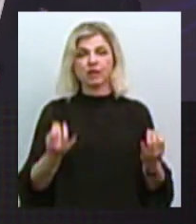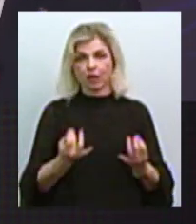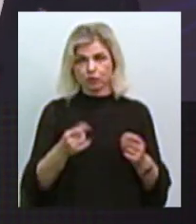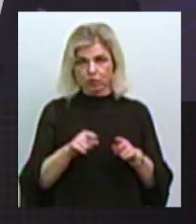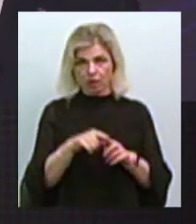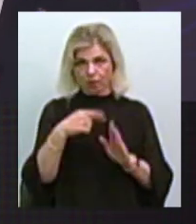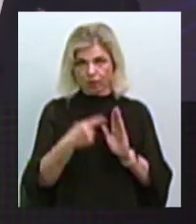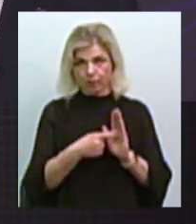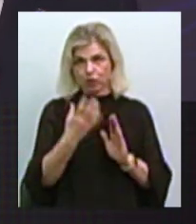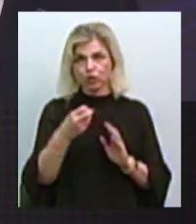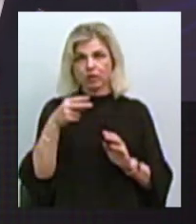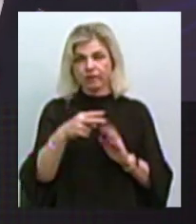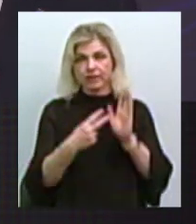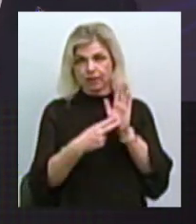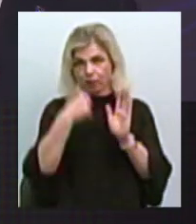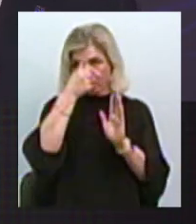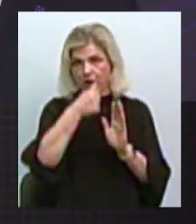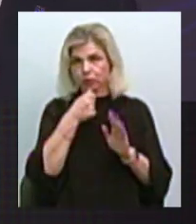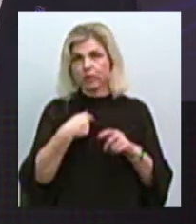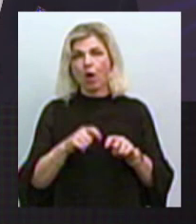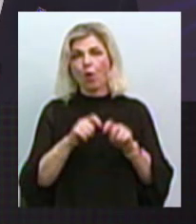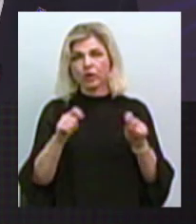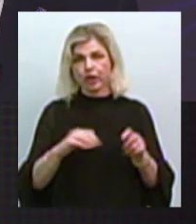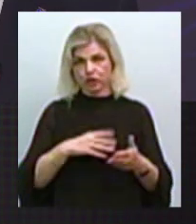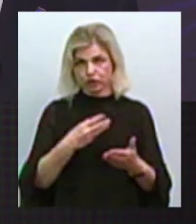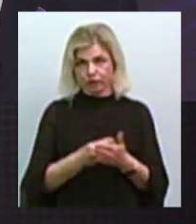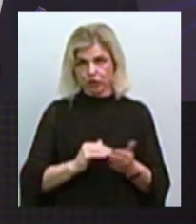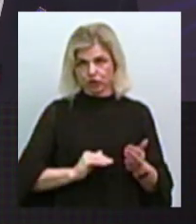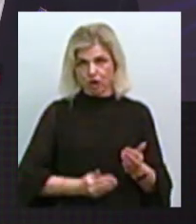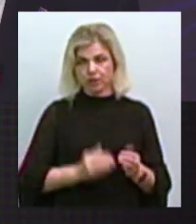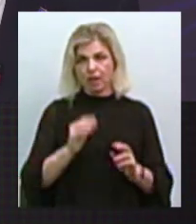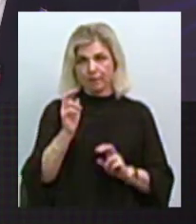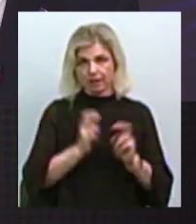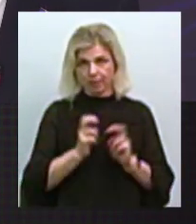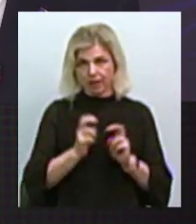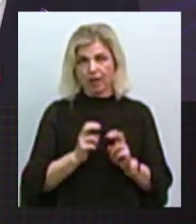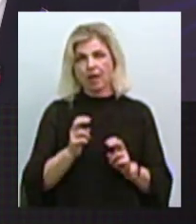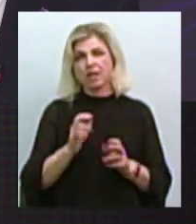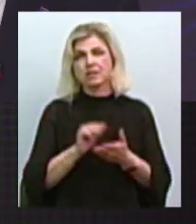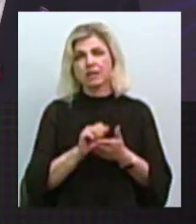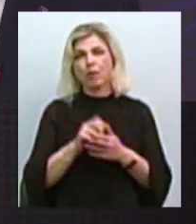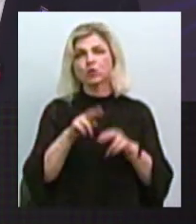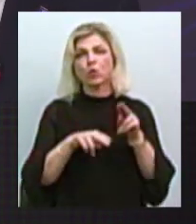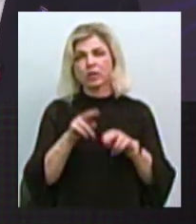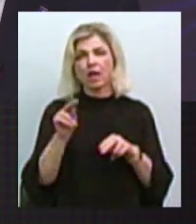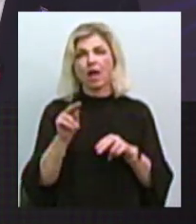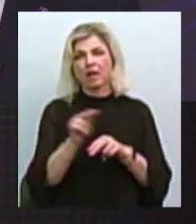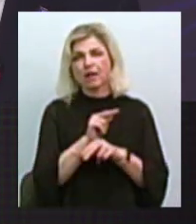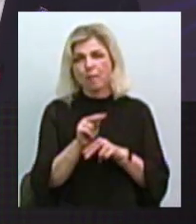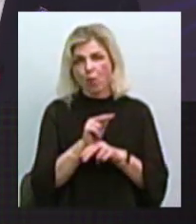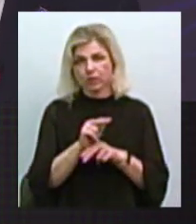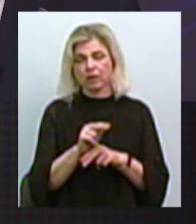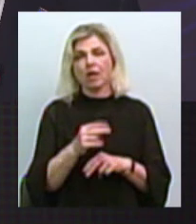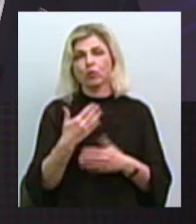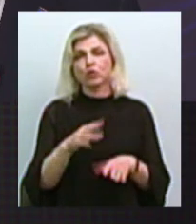2007 році я відкрив частне підприємство. Ну і 10 років я займався меркельними строительними роботами і ремонтом. І вже